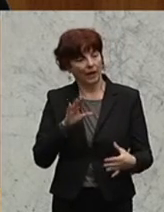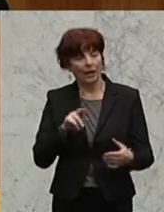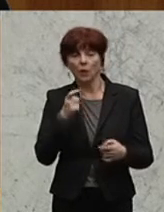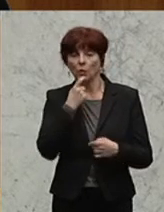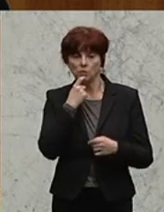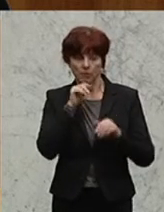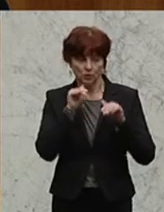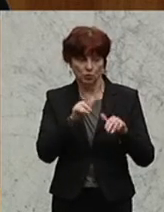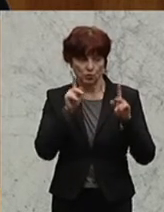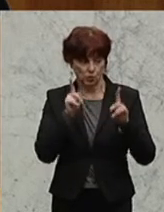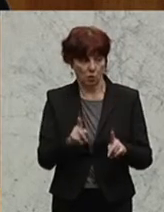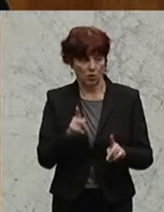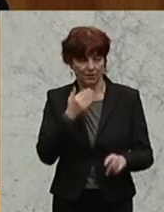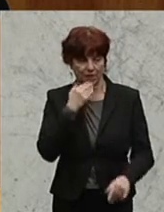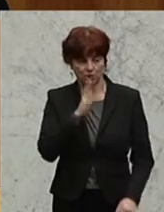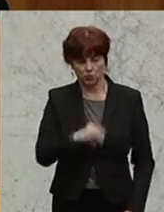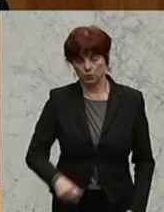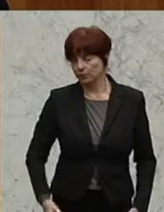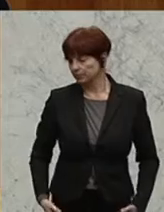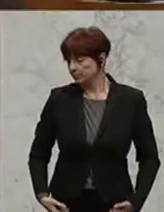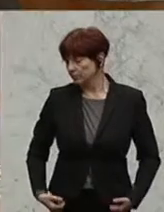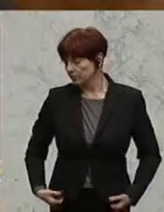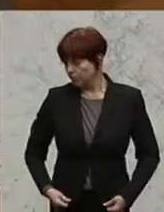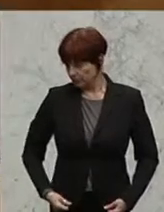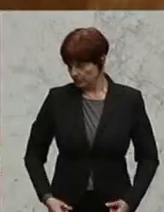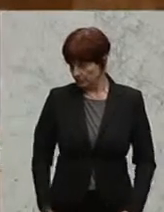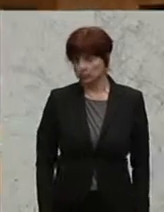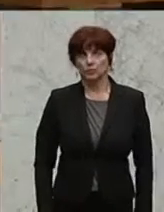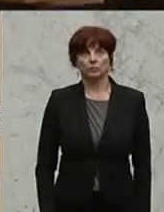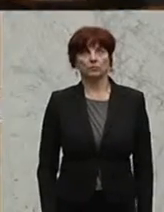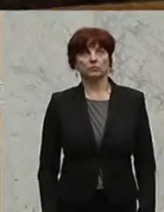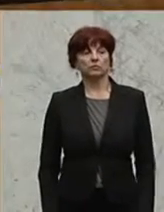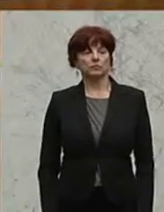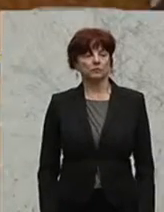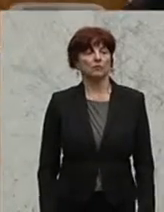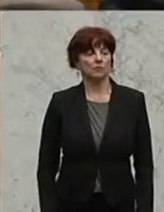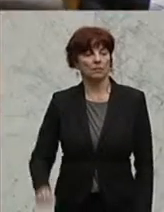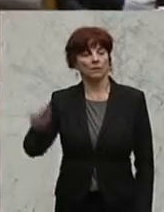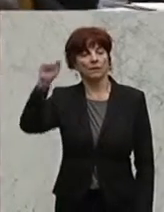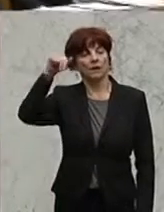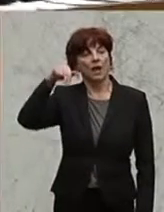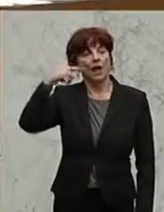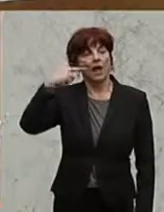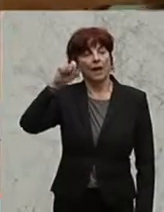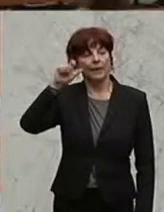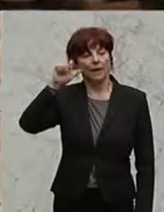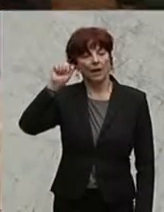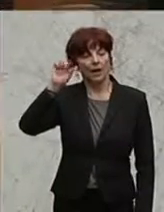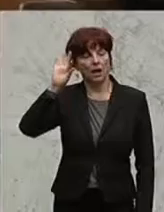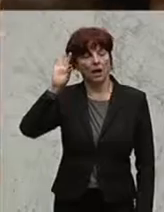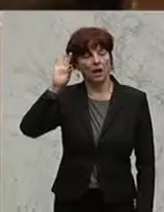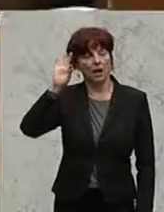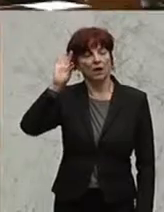zu stehen. Danke sehr. Österreich braucht einen starken und unabhängigen Konsumentenschutz, betont